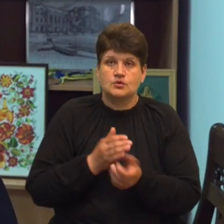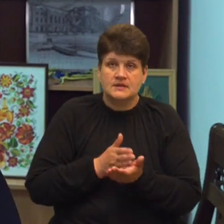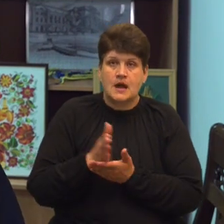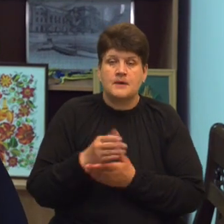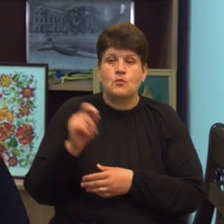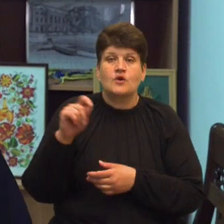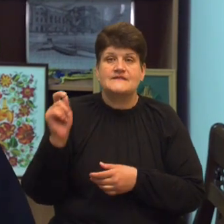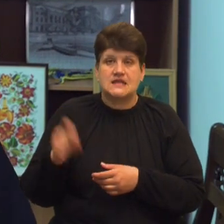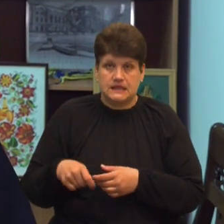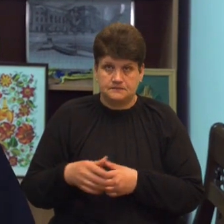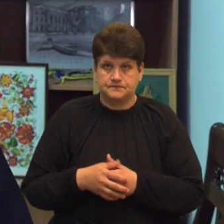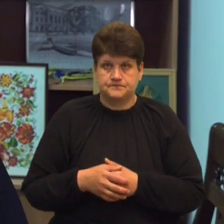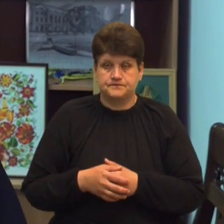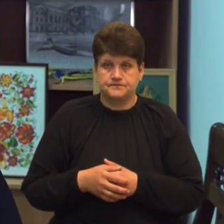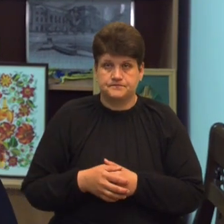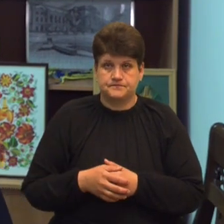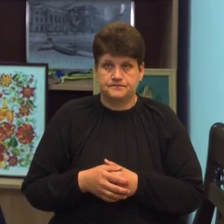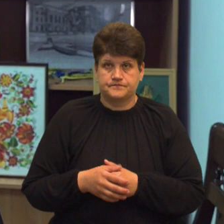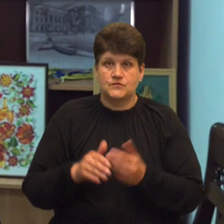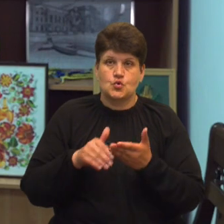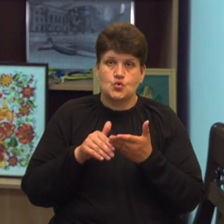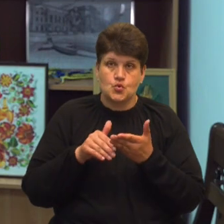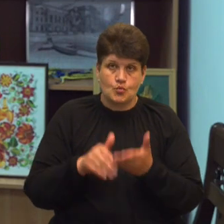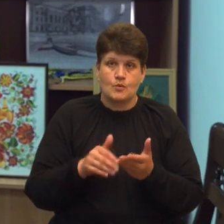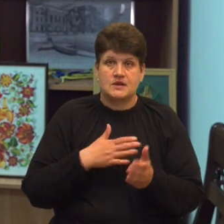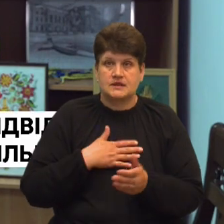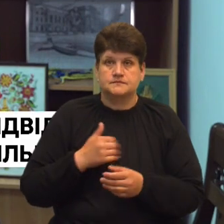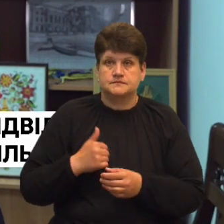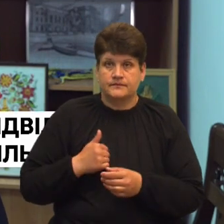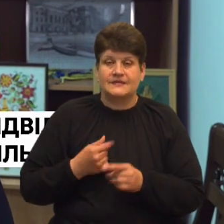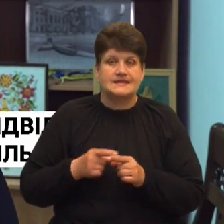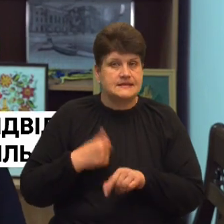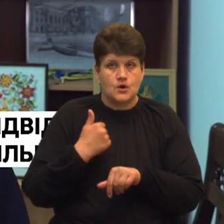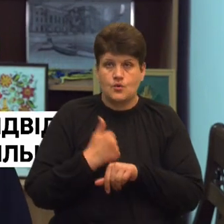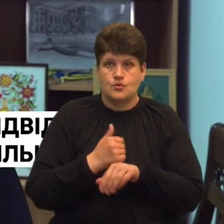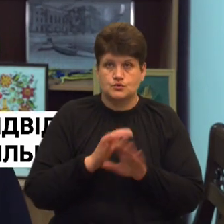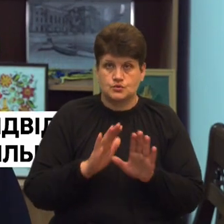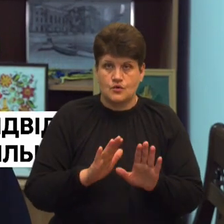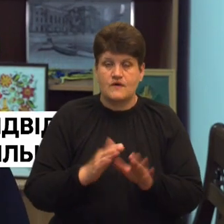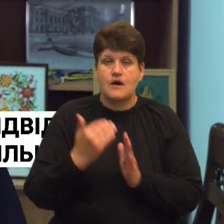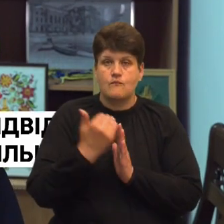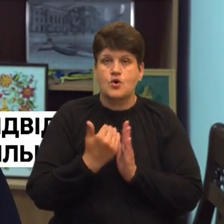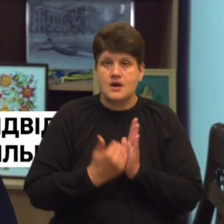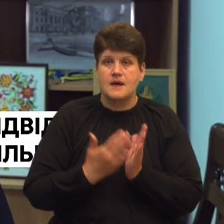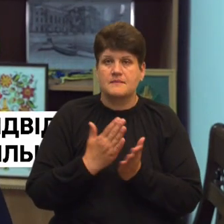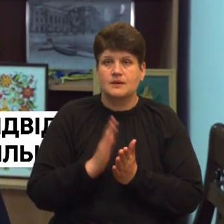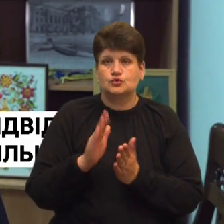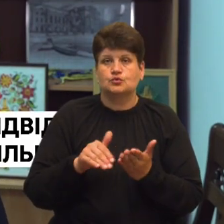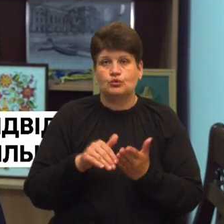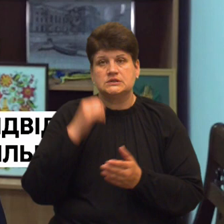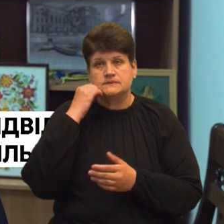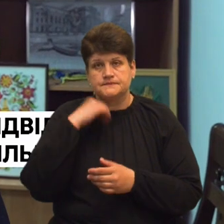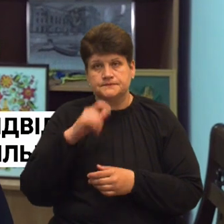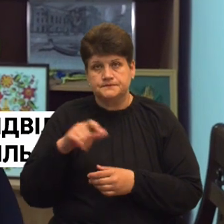допомога нашим воїнам, бо зараз це є основа. Але в програмі має бути допомога престарілим,